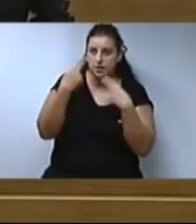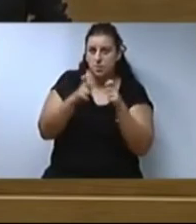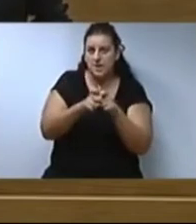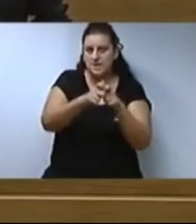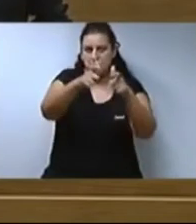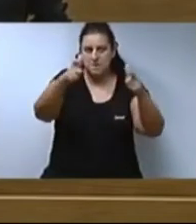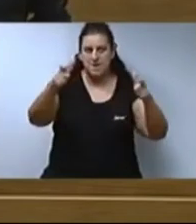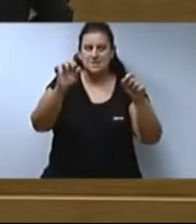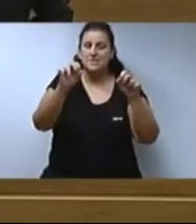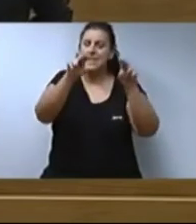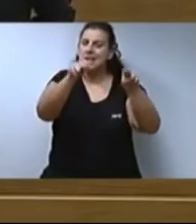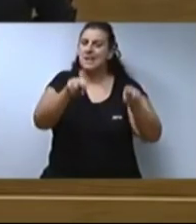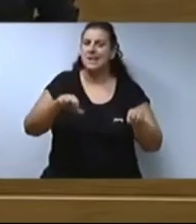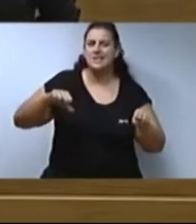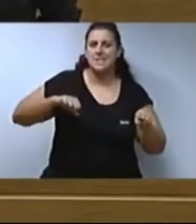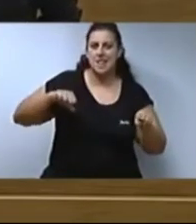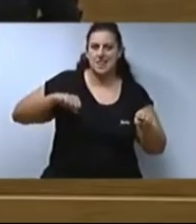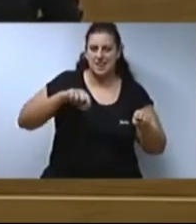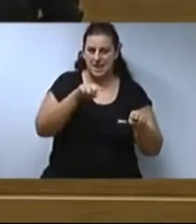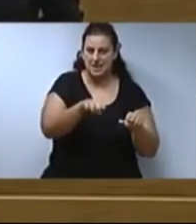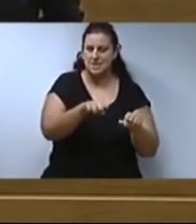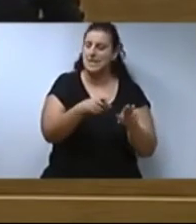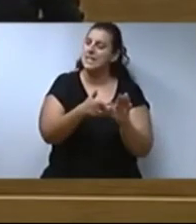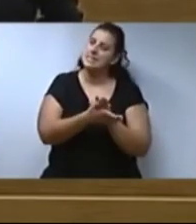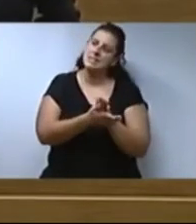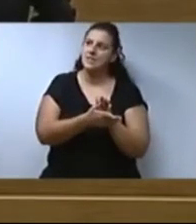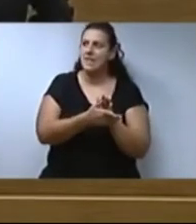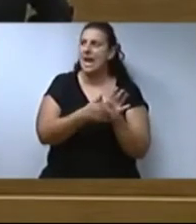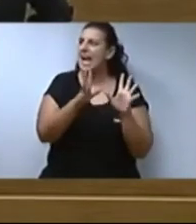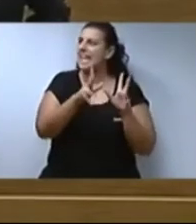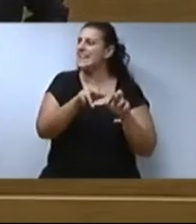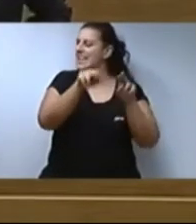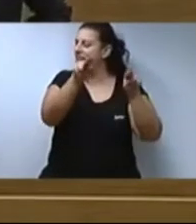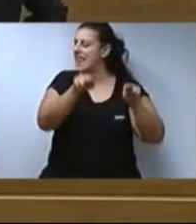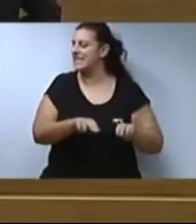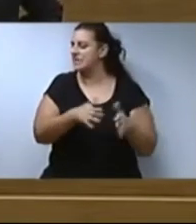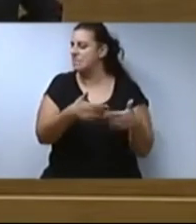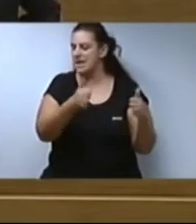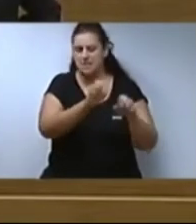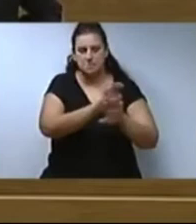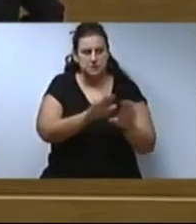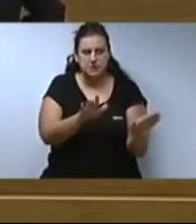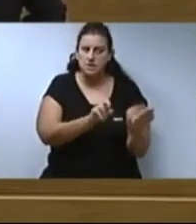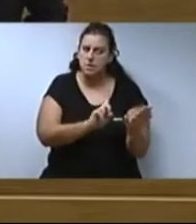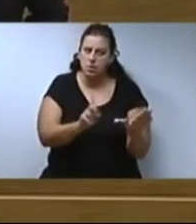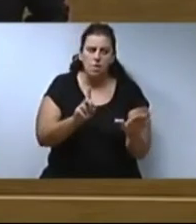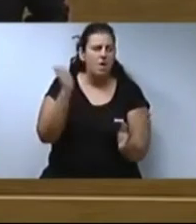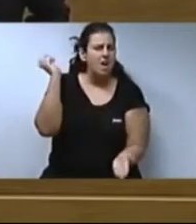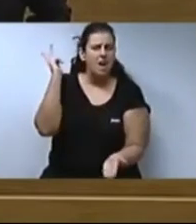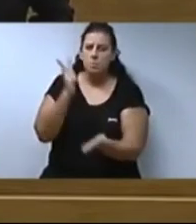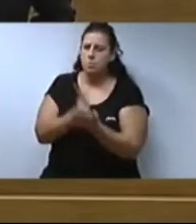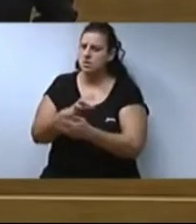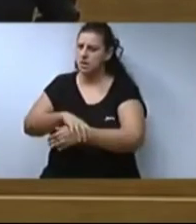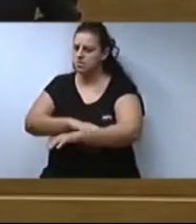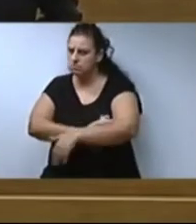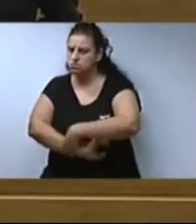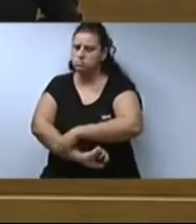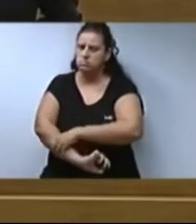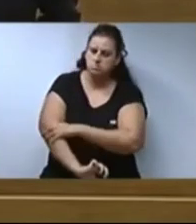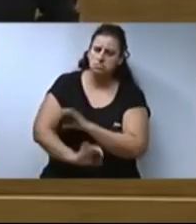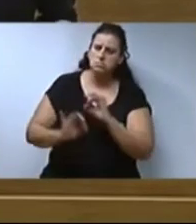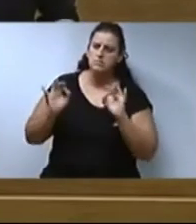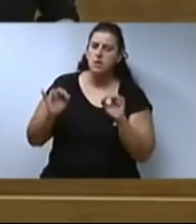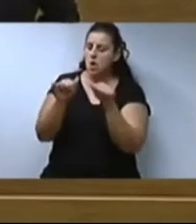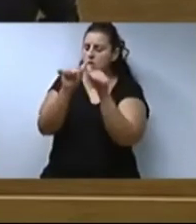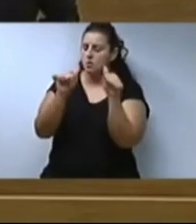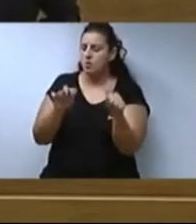residències. Però no només cal augmentar l'oferta en quantitat. Hem d'apostar decididament, decididament, per una altra forma